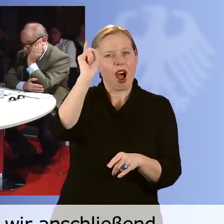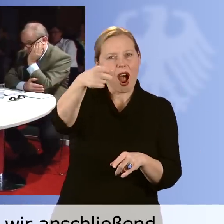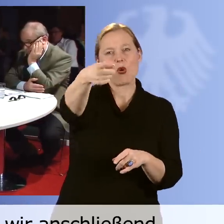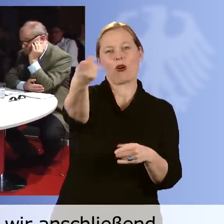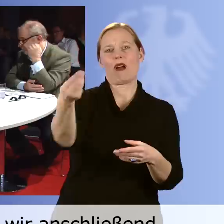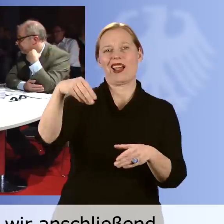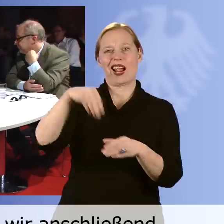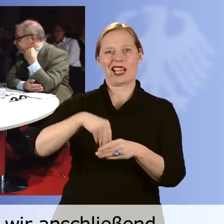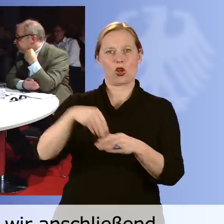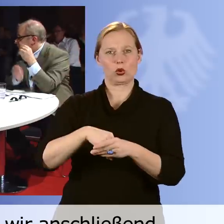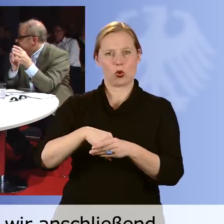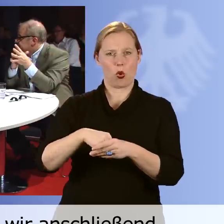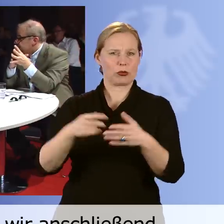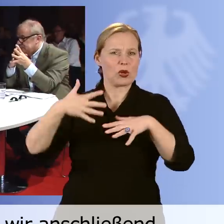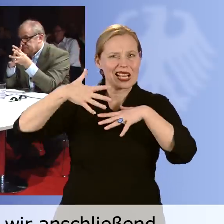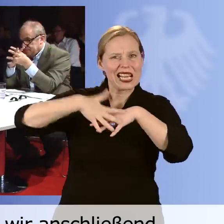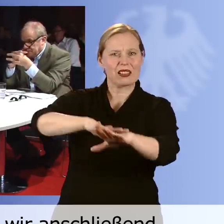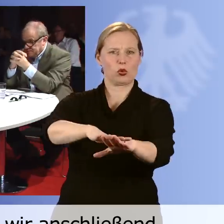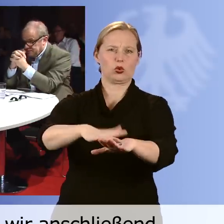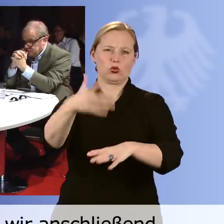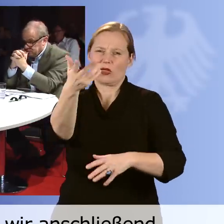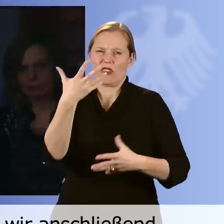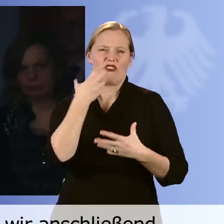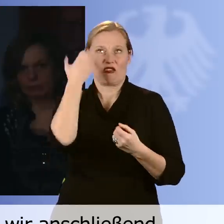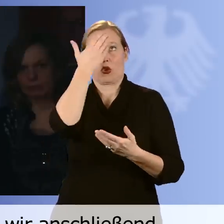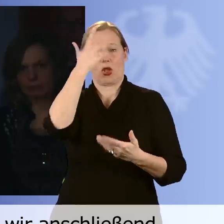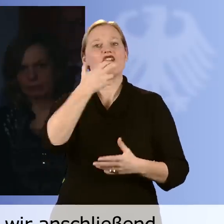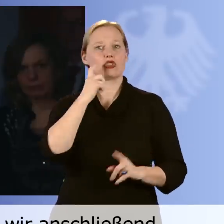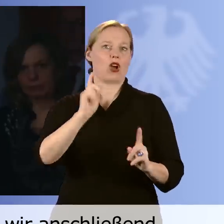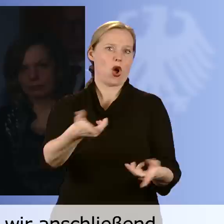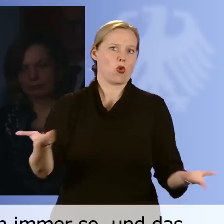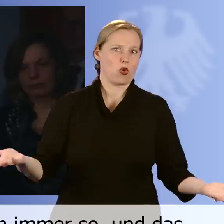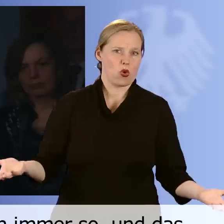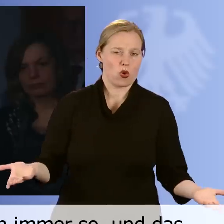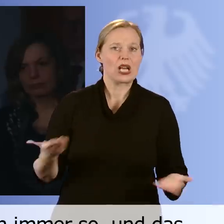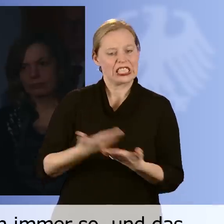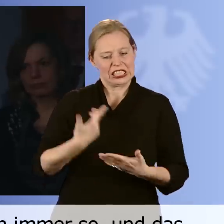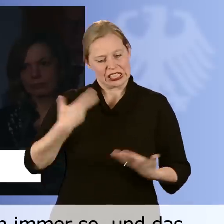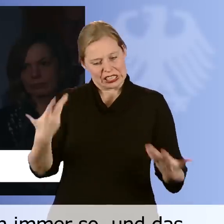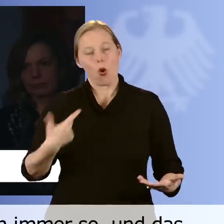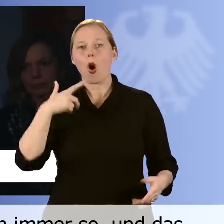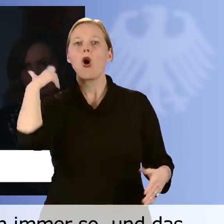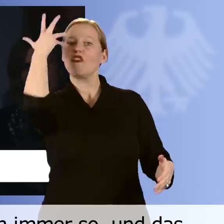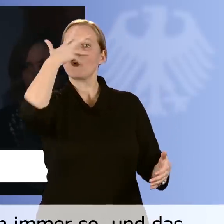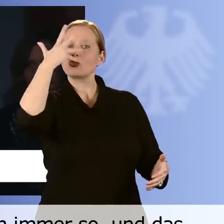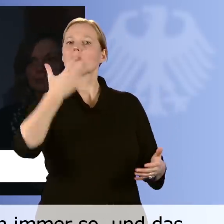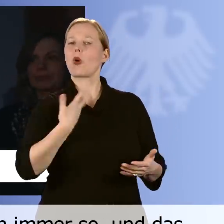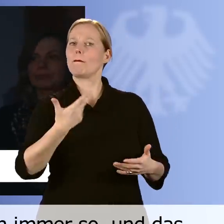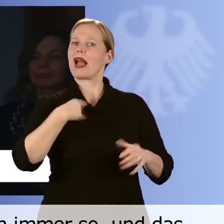integriert beziehungsweise in der Inklusion leben können. Und deswegen ist es immer in unserer